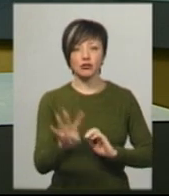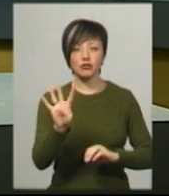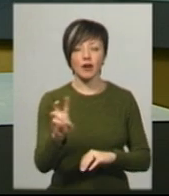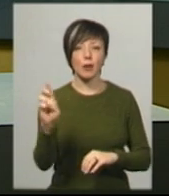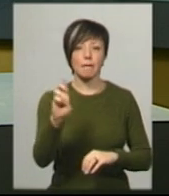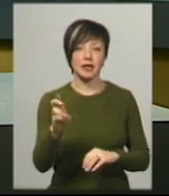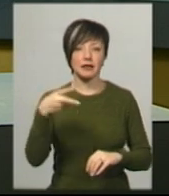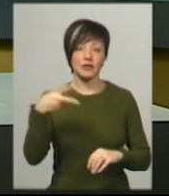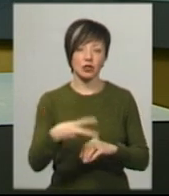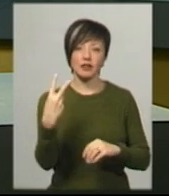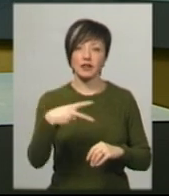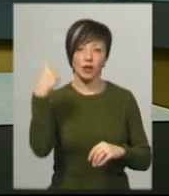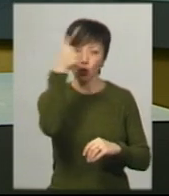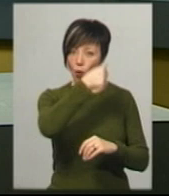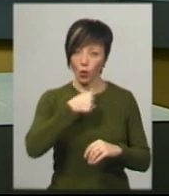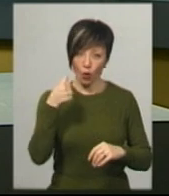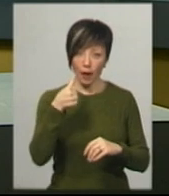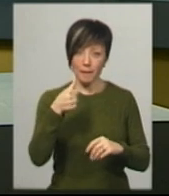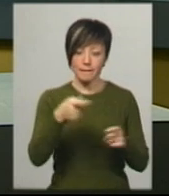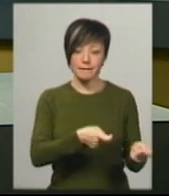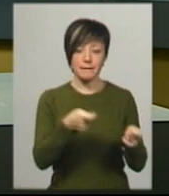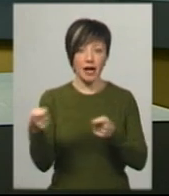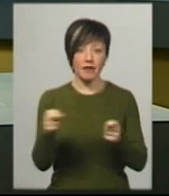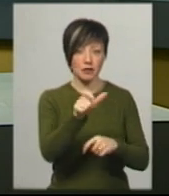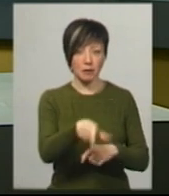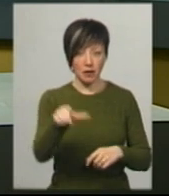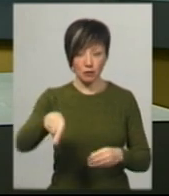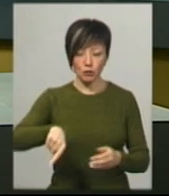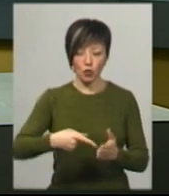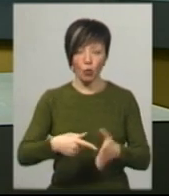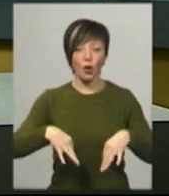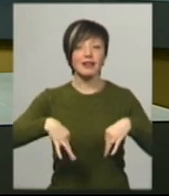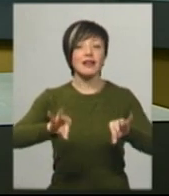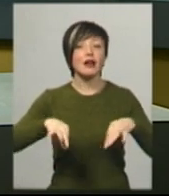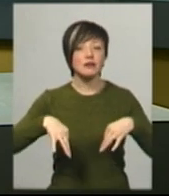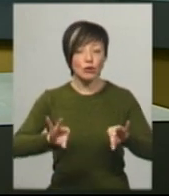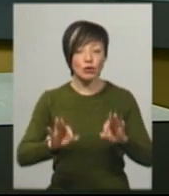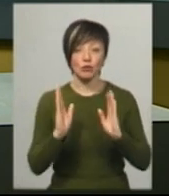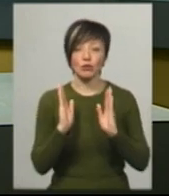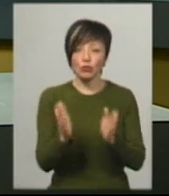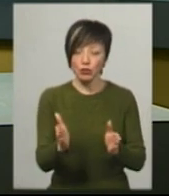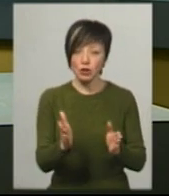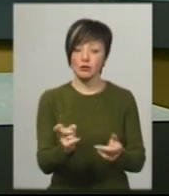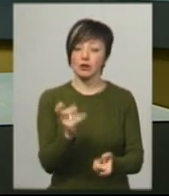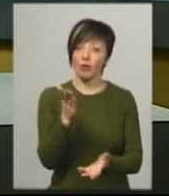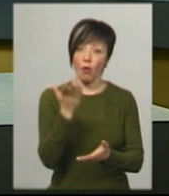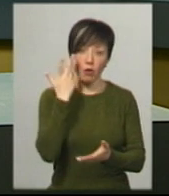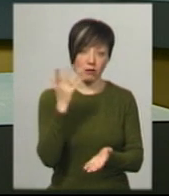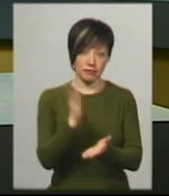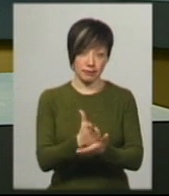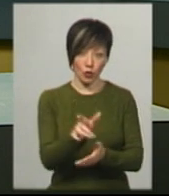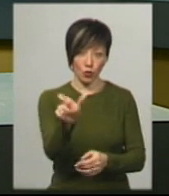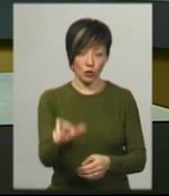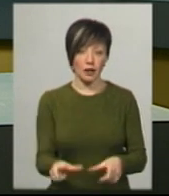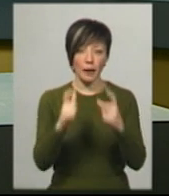березня 2020 року, перевезення пасажирів у міському громадському транспорті буде здійснюватись лише за наявності у